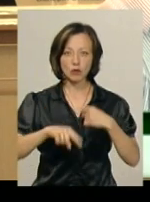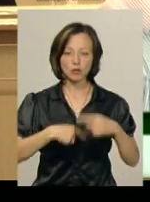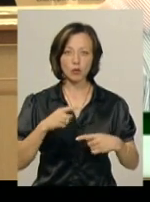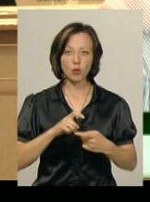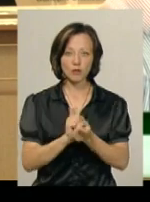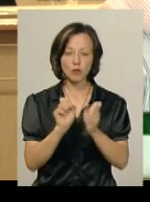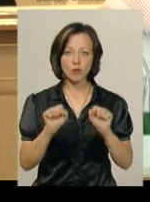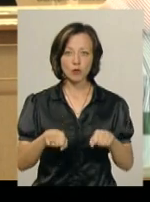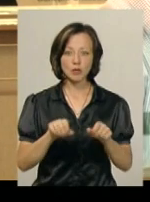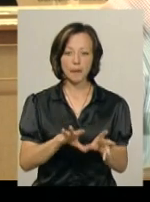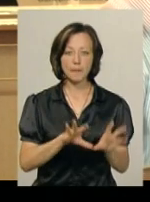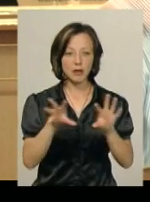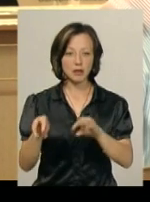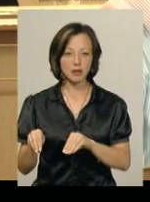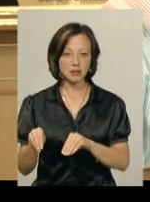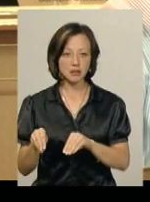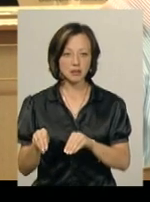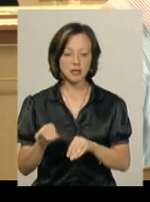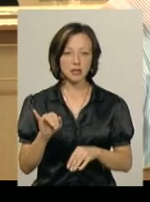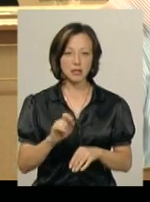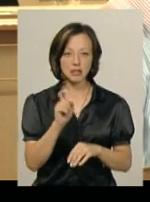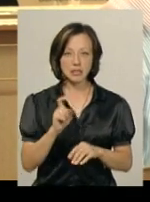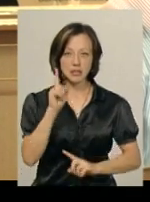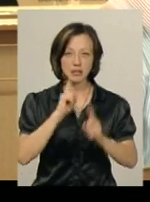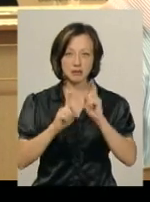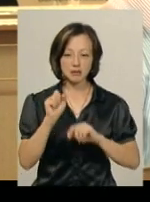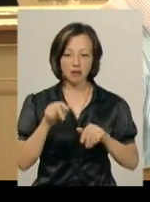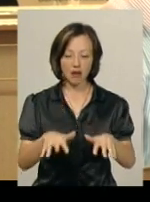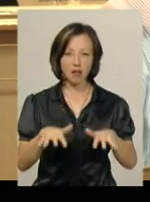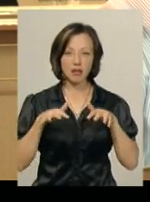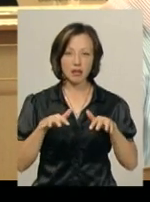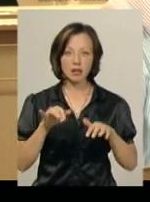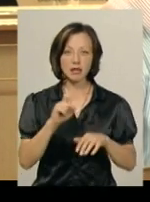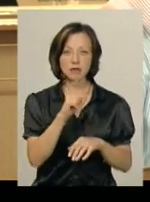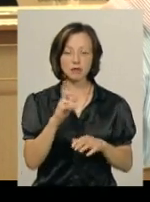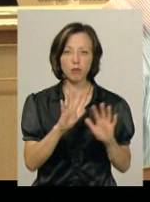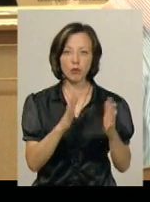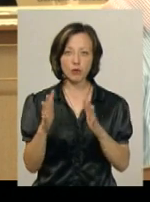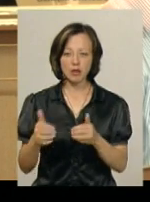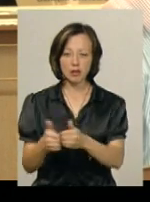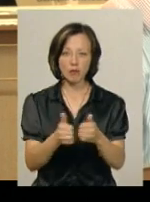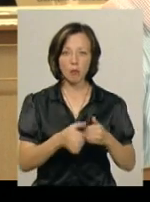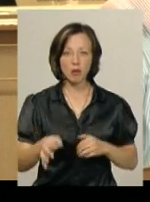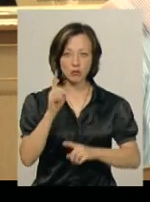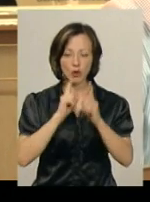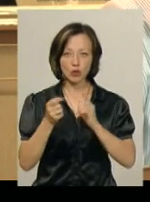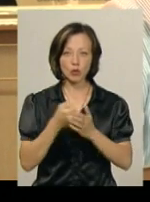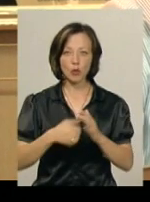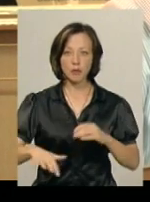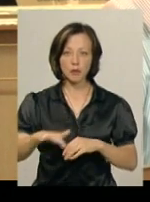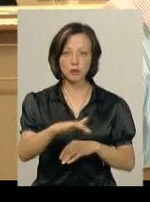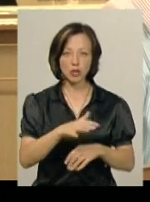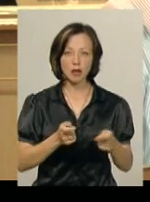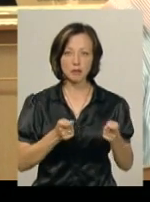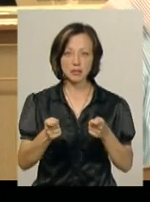конфлікту, який може перенестися із сесійної зали, із подій навколо обласної ради до приміщень